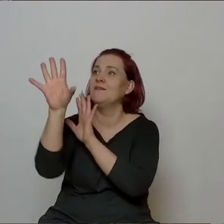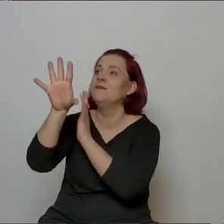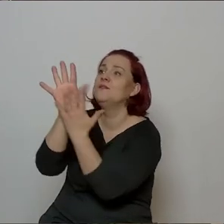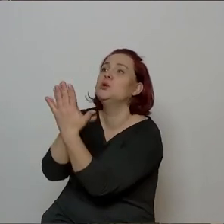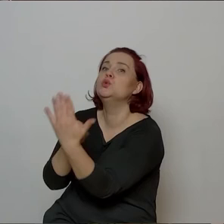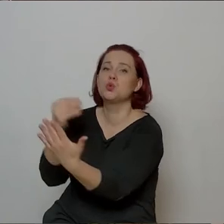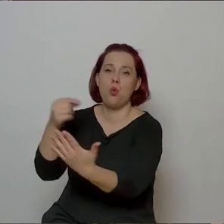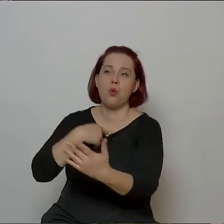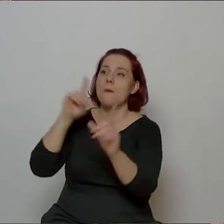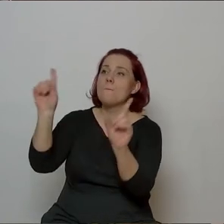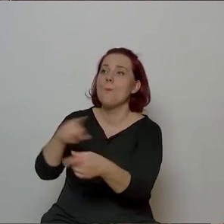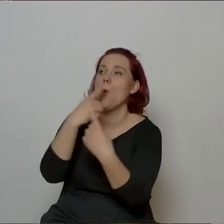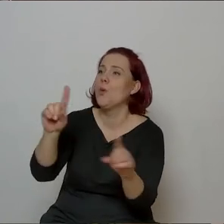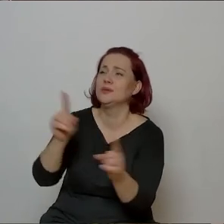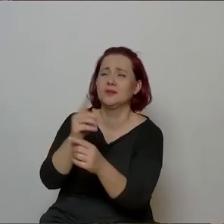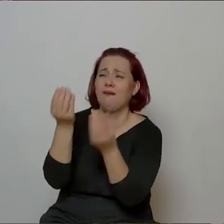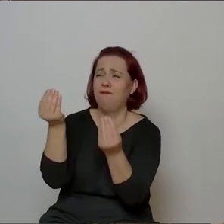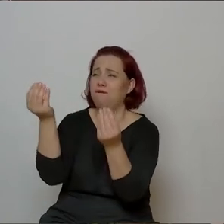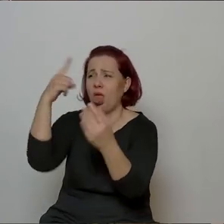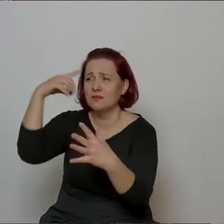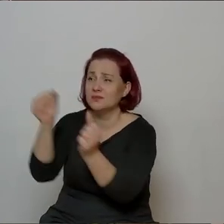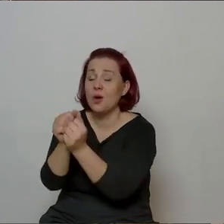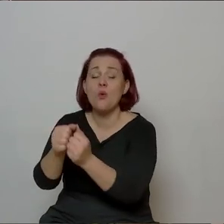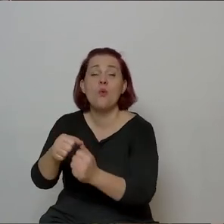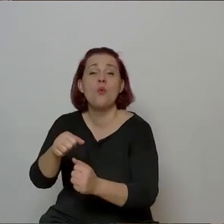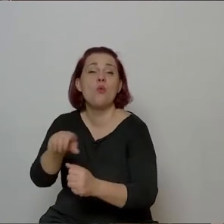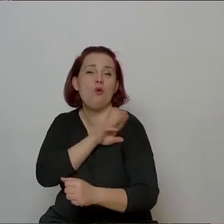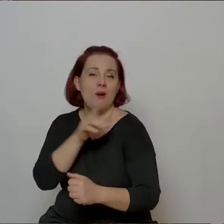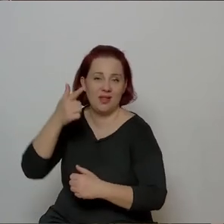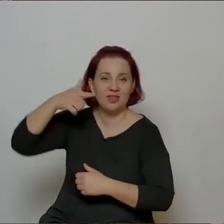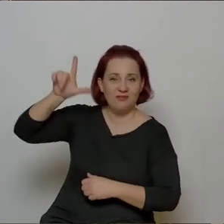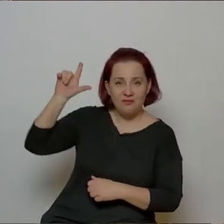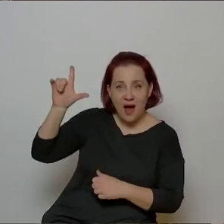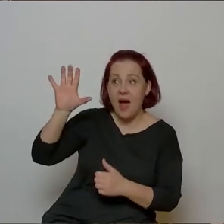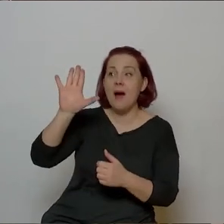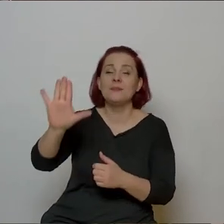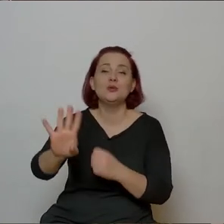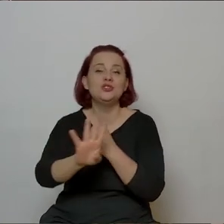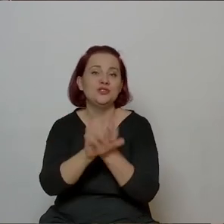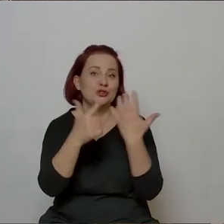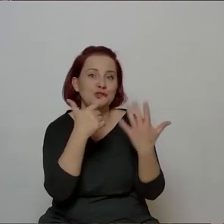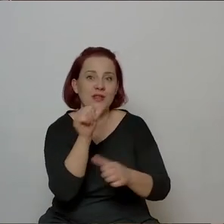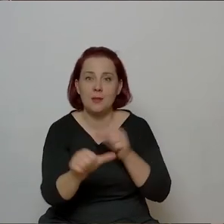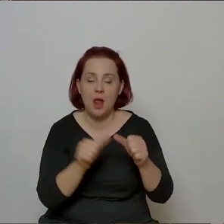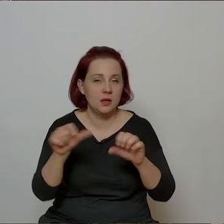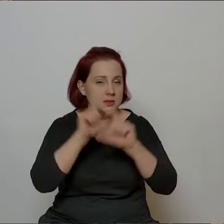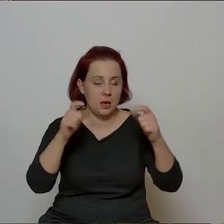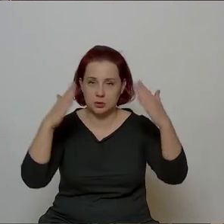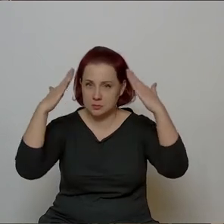życiowa, muzykolog, który umarł dwa lata temu, w wieku 97 lat do końca, przytomny